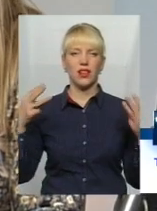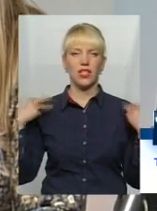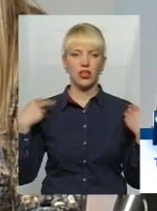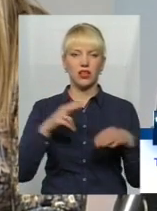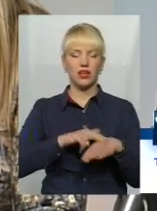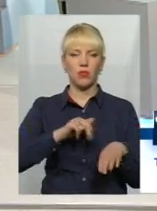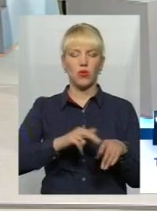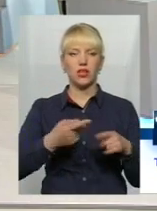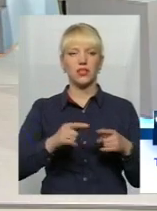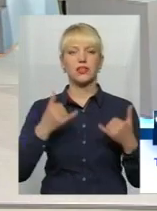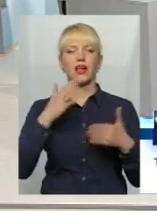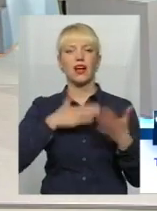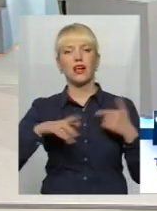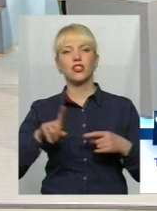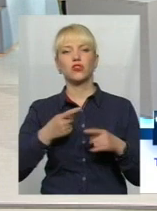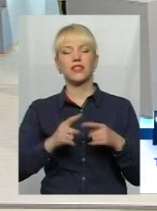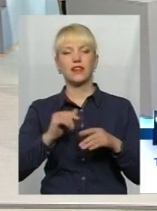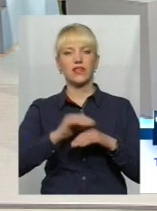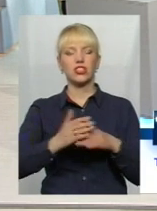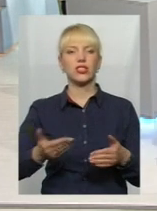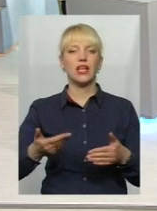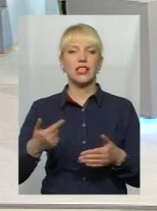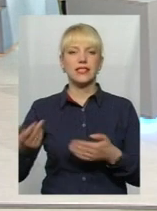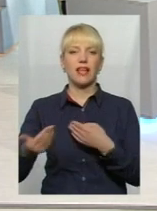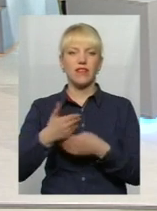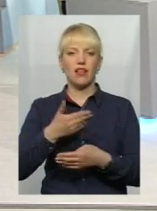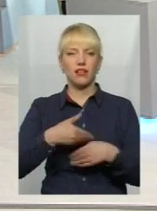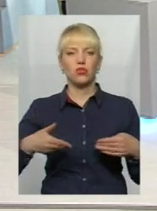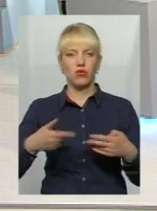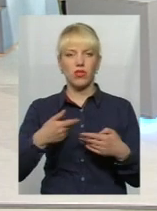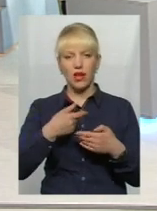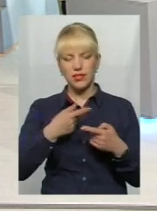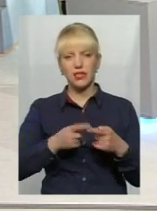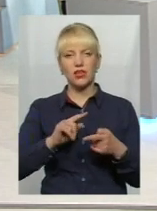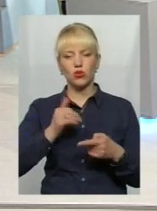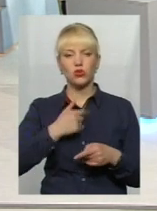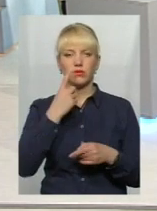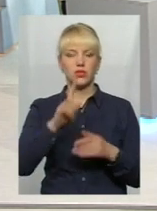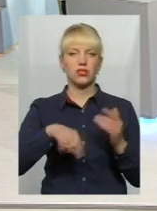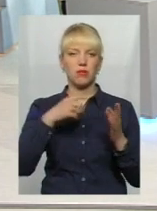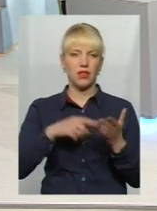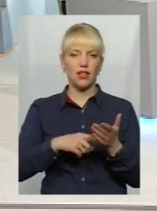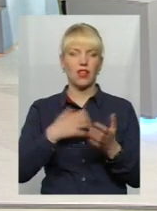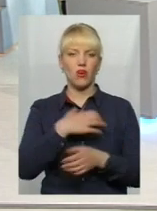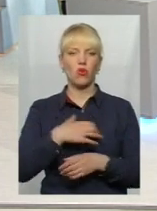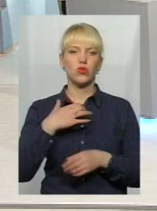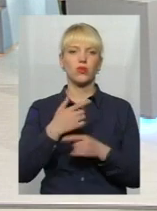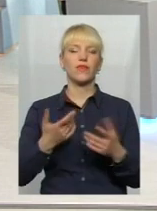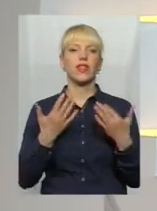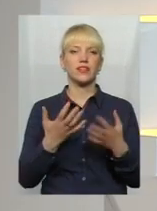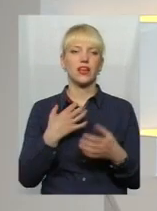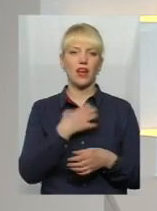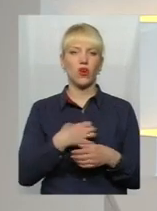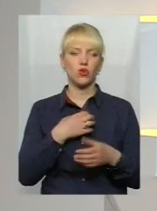Радо, що ви сьогодні в цей вечір завітали до нас. І на початку хотілося б задати питання, ну, основне. Наскільки актуальна проблема